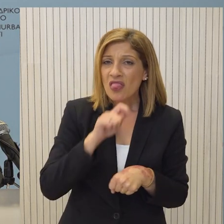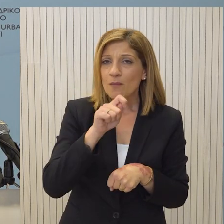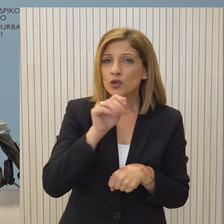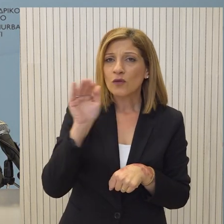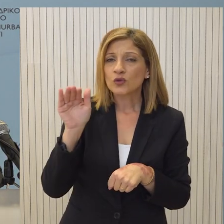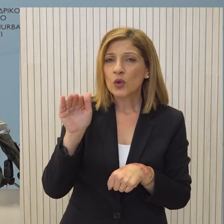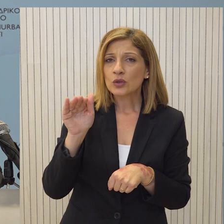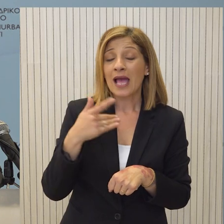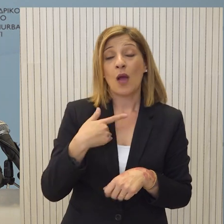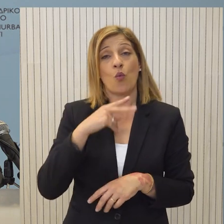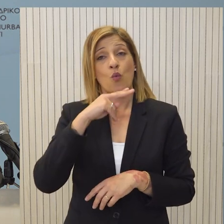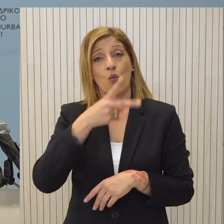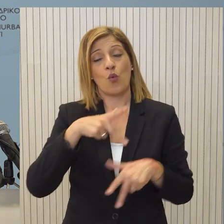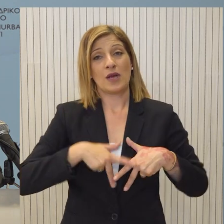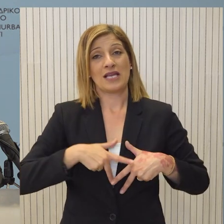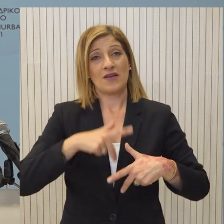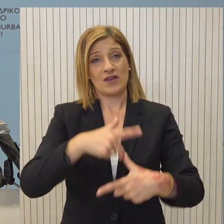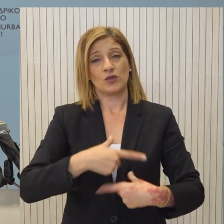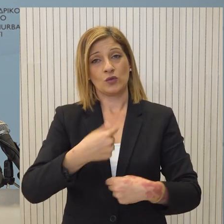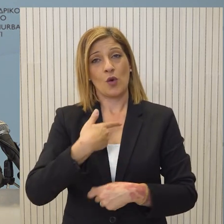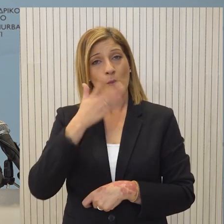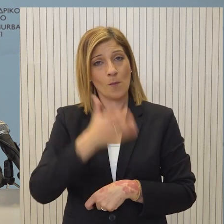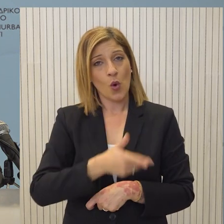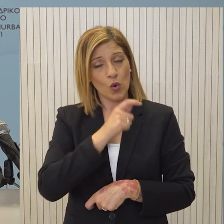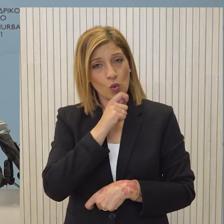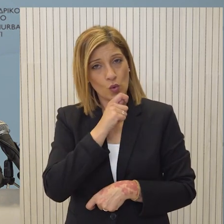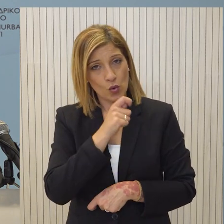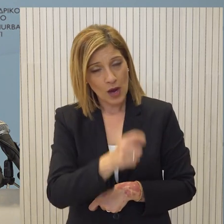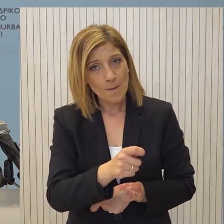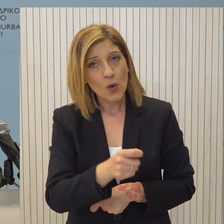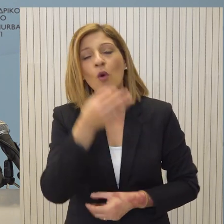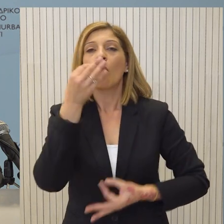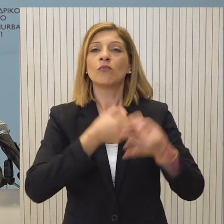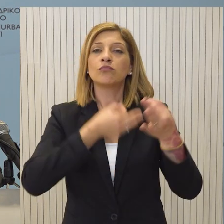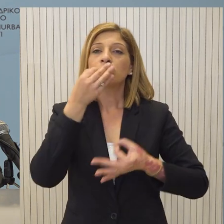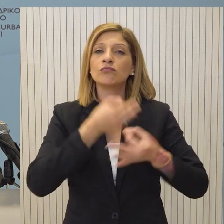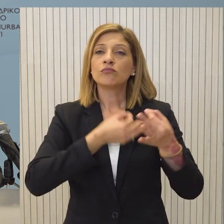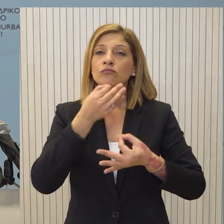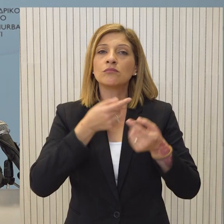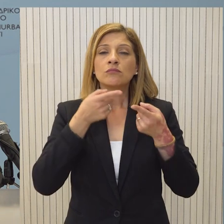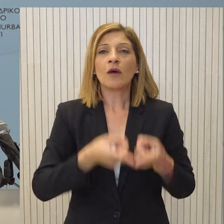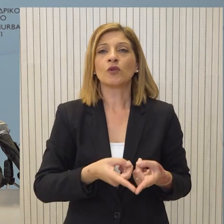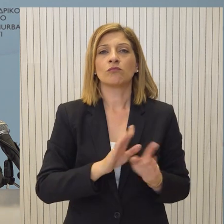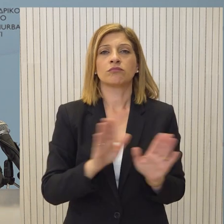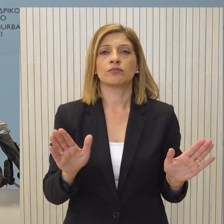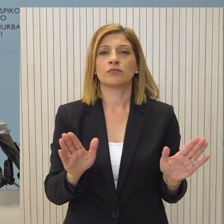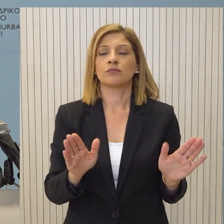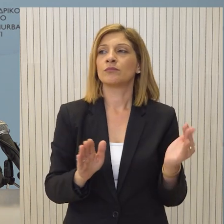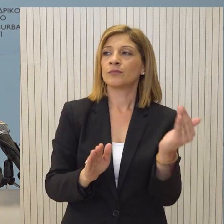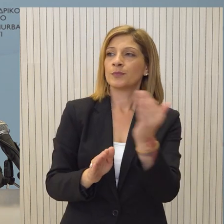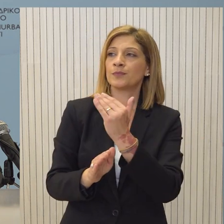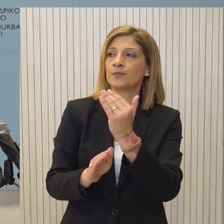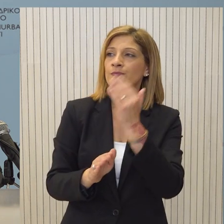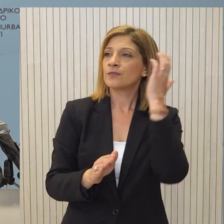Αυτό το οποίο έχω αναφέρει και αυτό το οποίο μπορώ να πω αυτή τη στιγμή στο πλαίσιο των συζητήσεων που έχουμε εντερρήσει είναι αυτή η τοποθετήση που έχω κάνει. Κύριε Πρόσωπε,